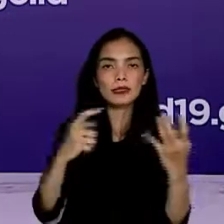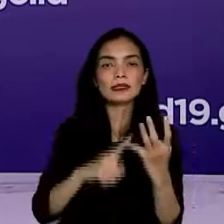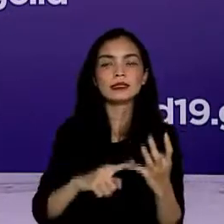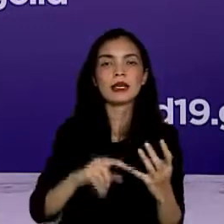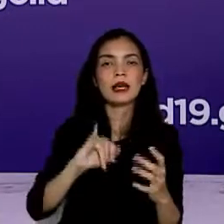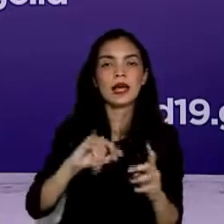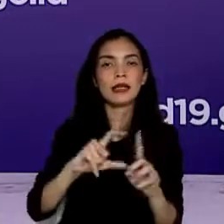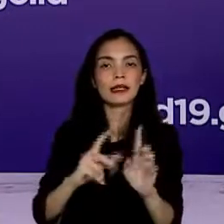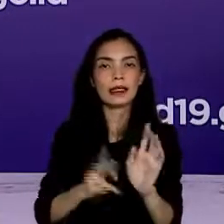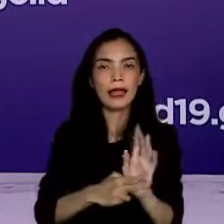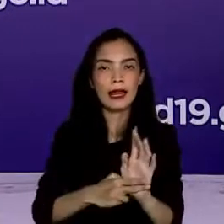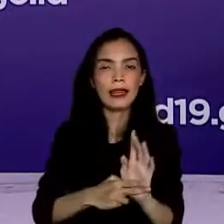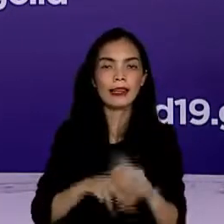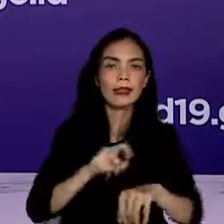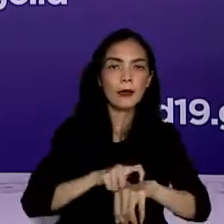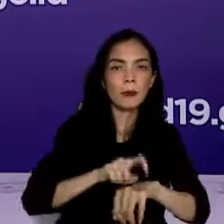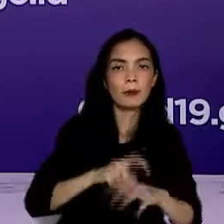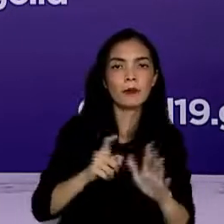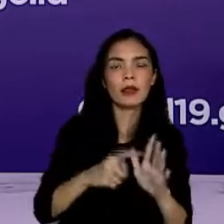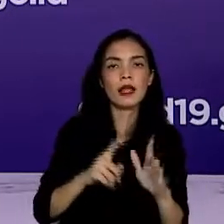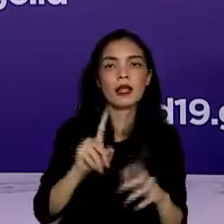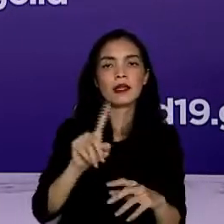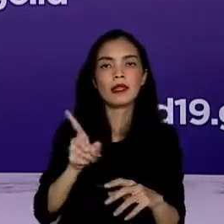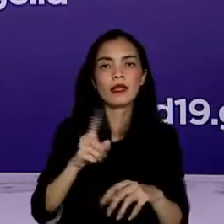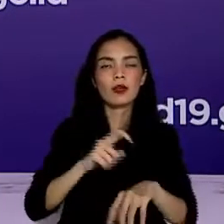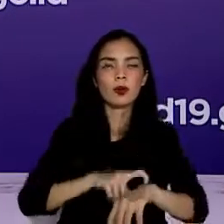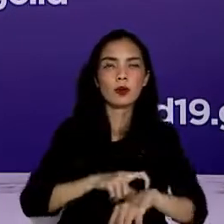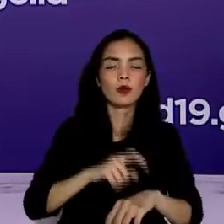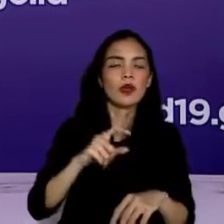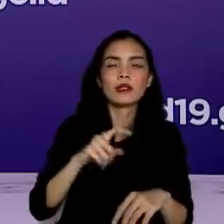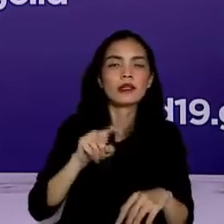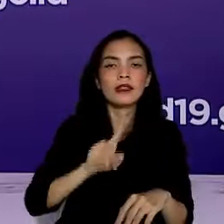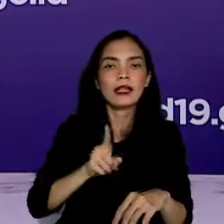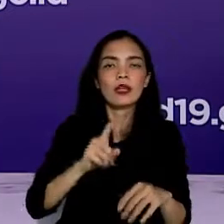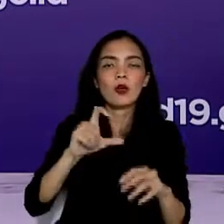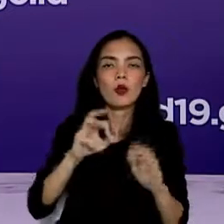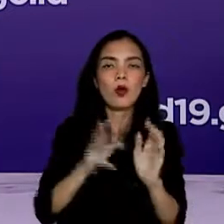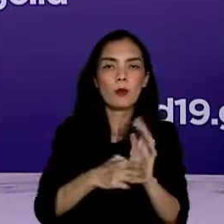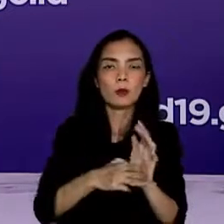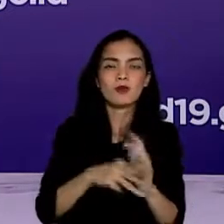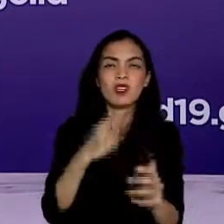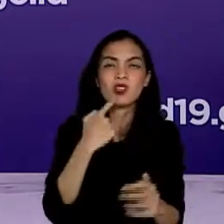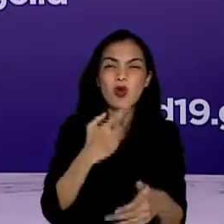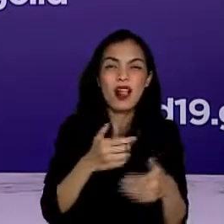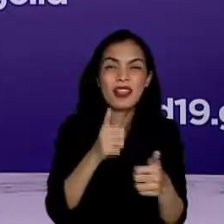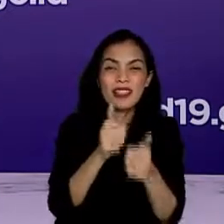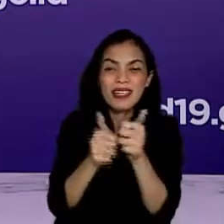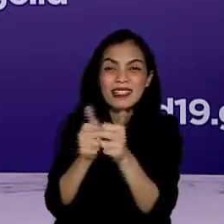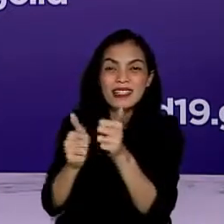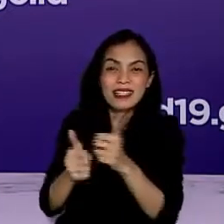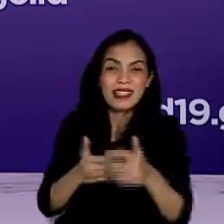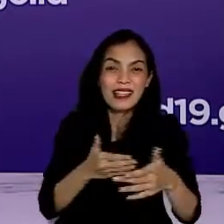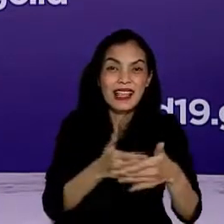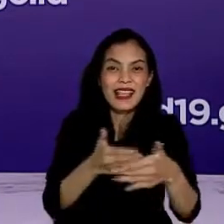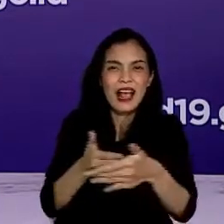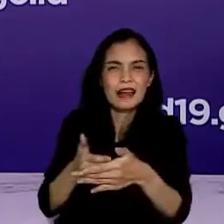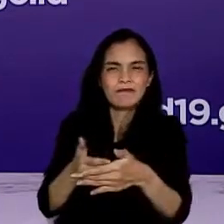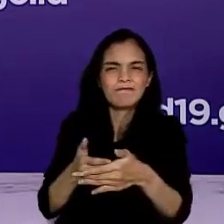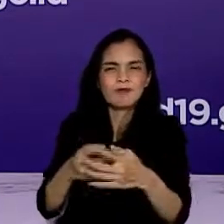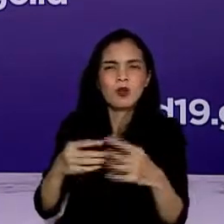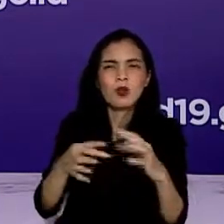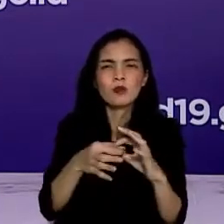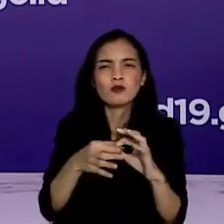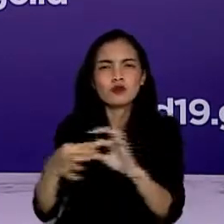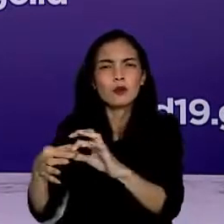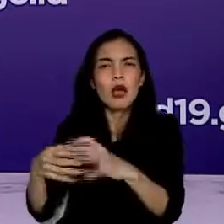IDN Times, dan Detik.com. Jadi tantangan terkait testing, ini erat hubungannya dengan jumlah penambahan